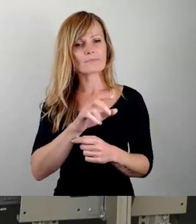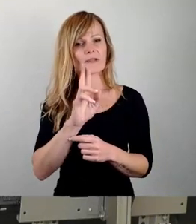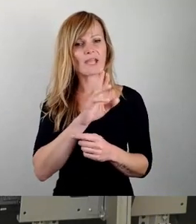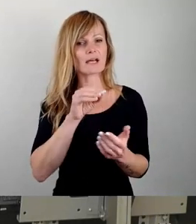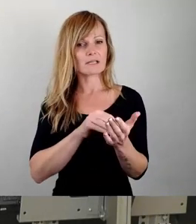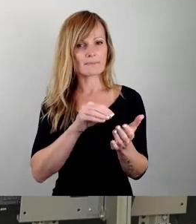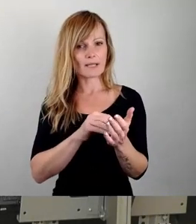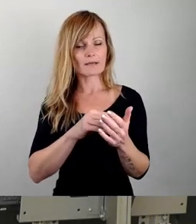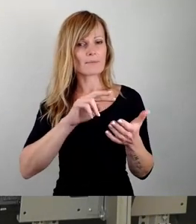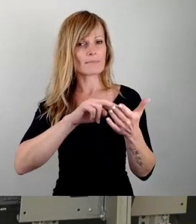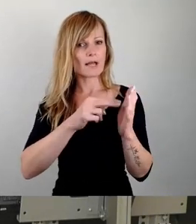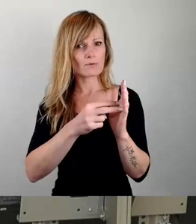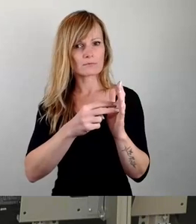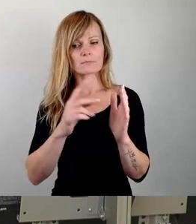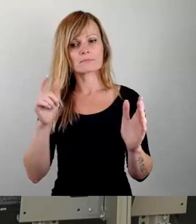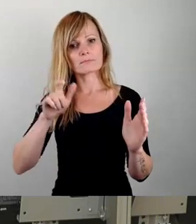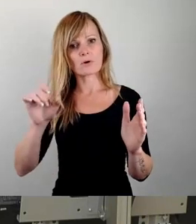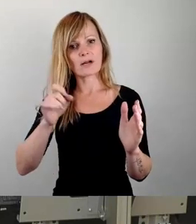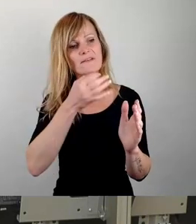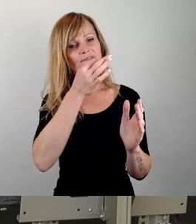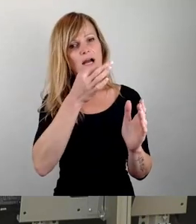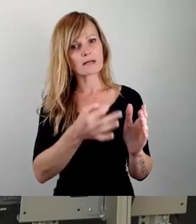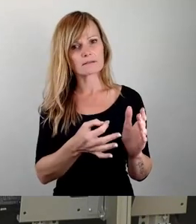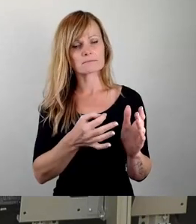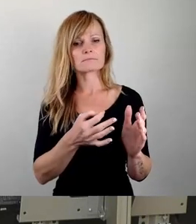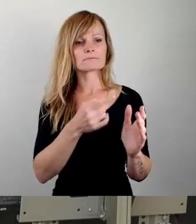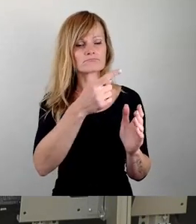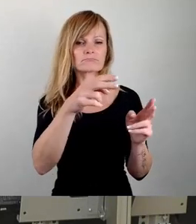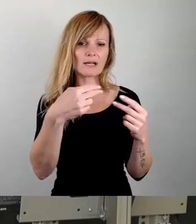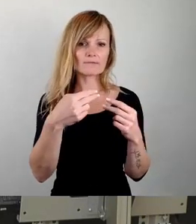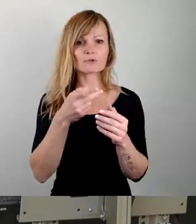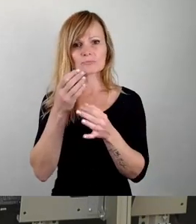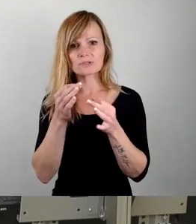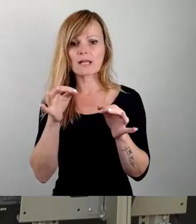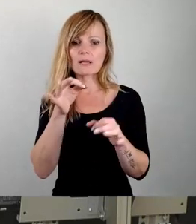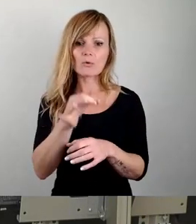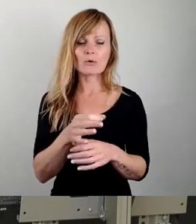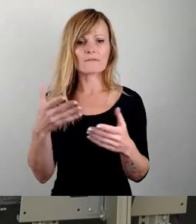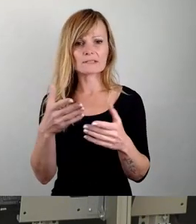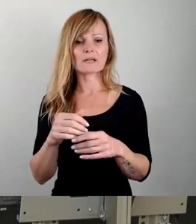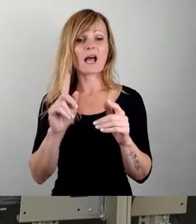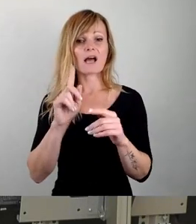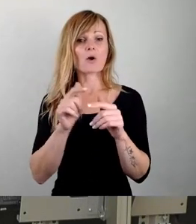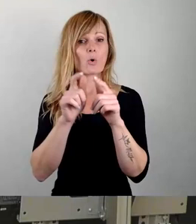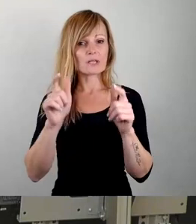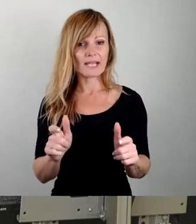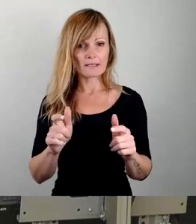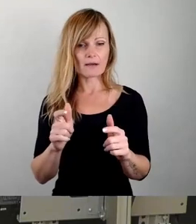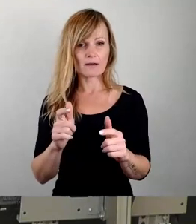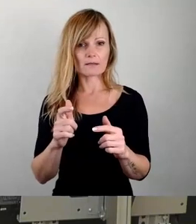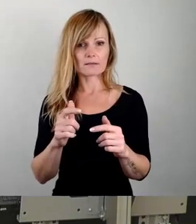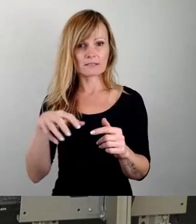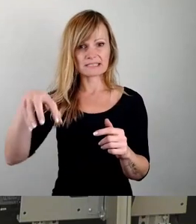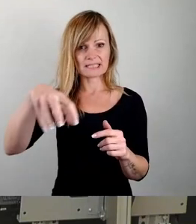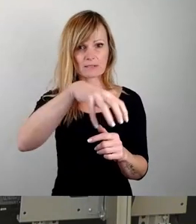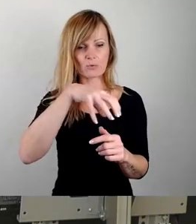Besonderheiten geben. In Bezug auf die Containersiedlung in Sporbitz wurde hingegen keine Sitzung durchgeführt. Die Antrage